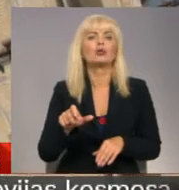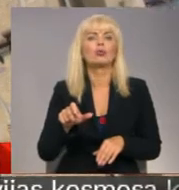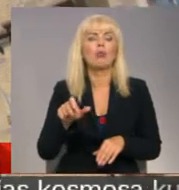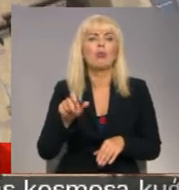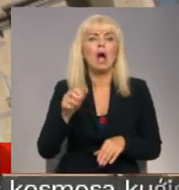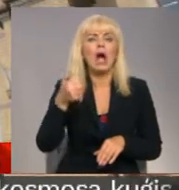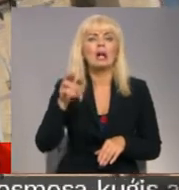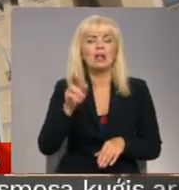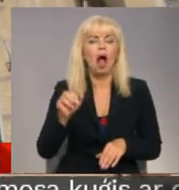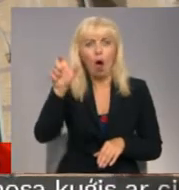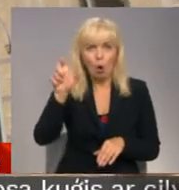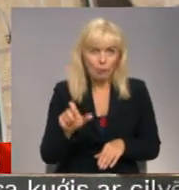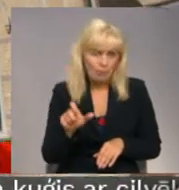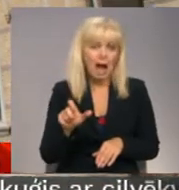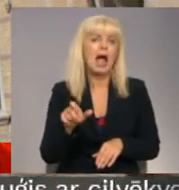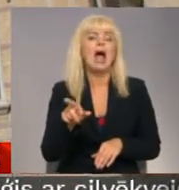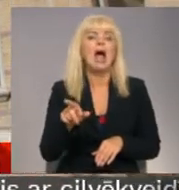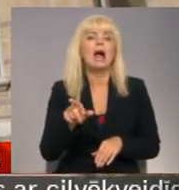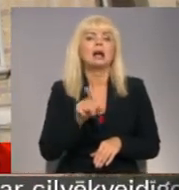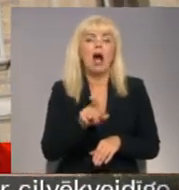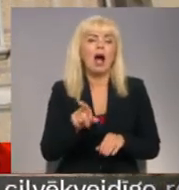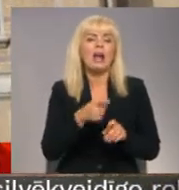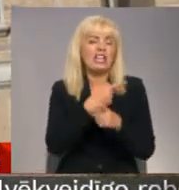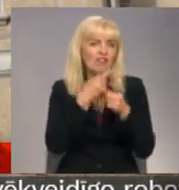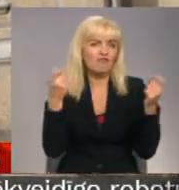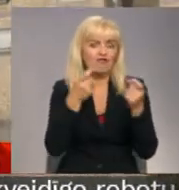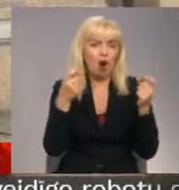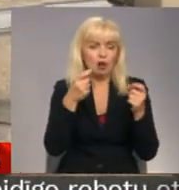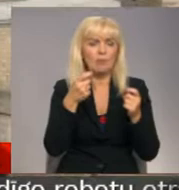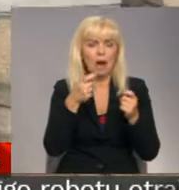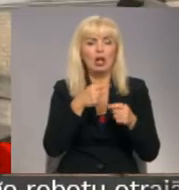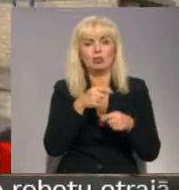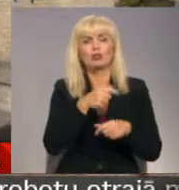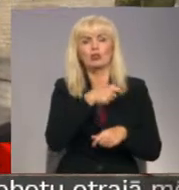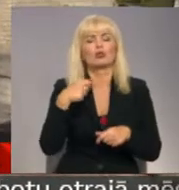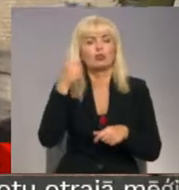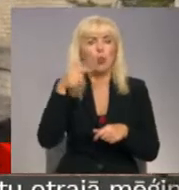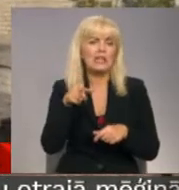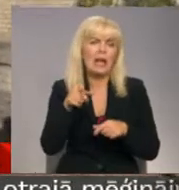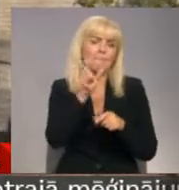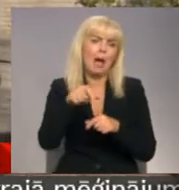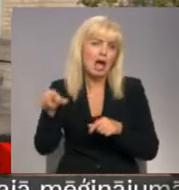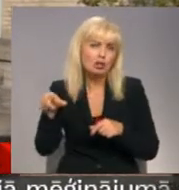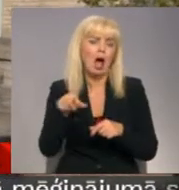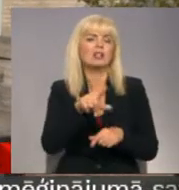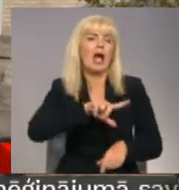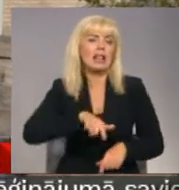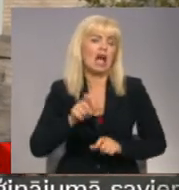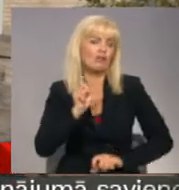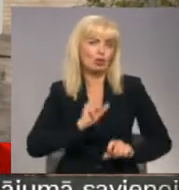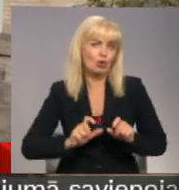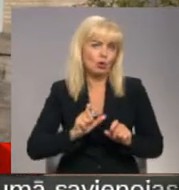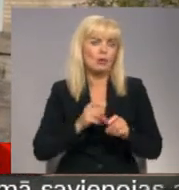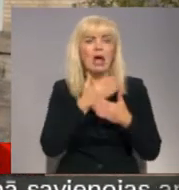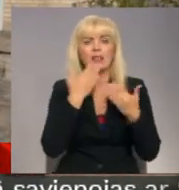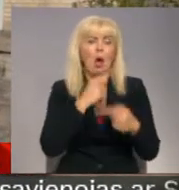universitātes administrācijas vadītājs informējis personālu, ka saskaņā ar šīs dienas ministru kabinete lēmumu, Latvijas universitātei vairs nav